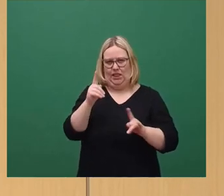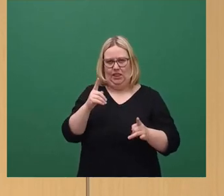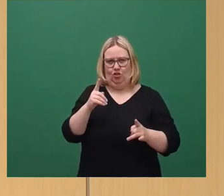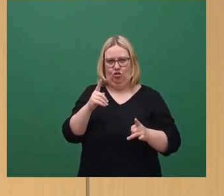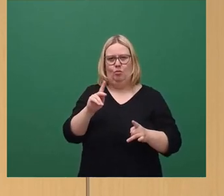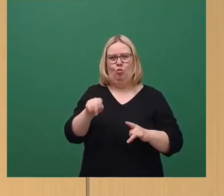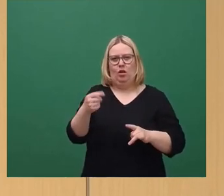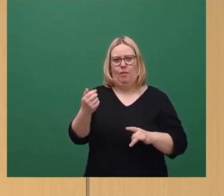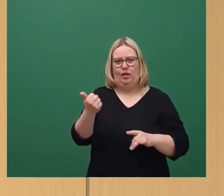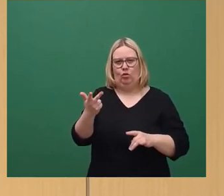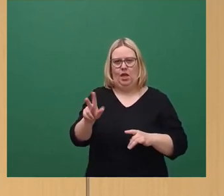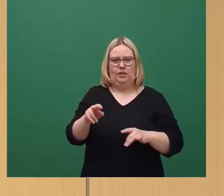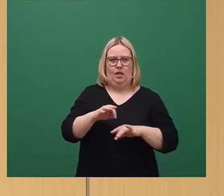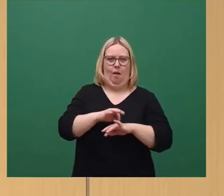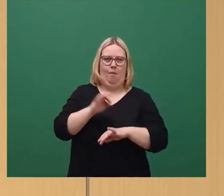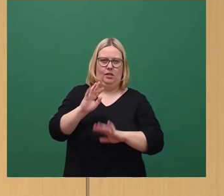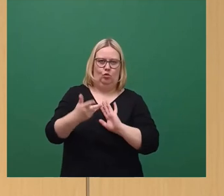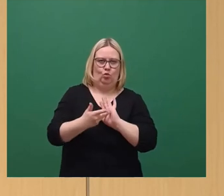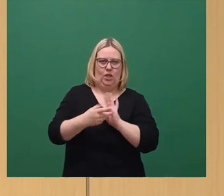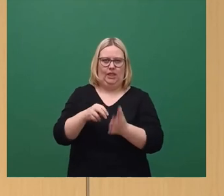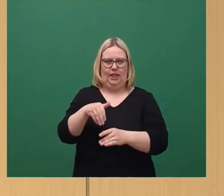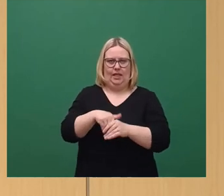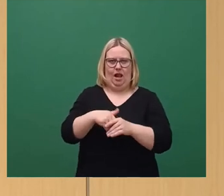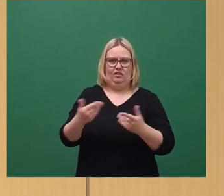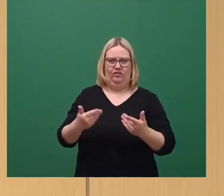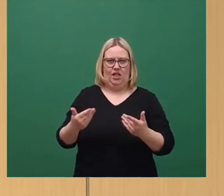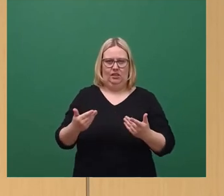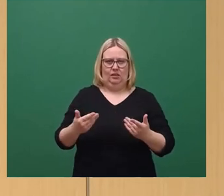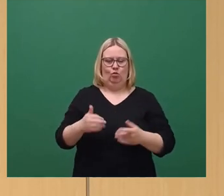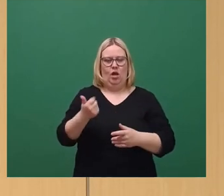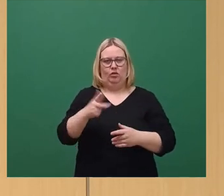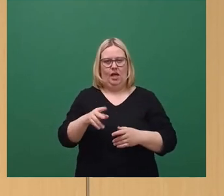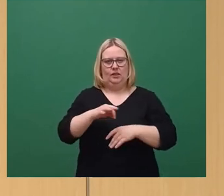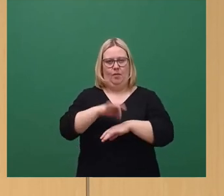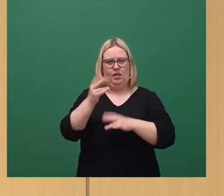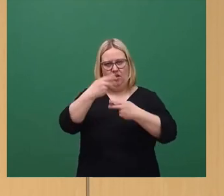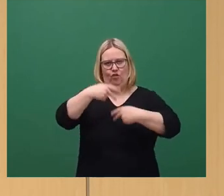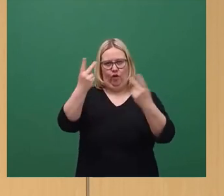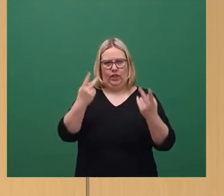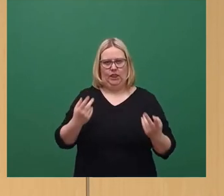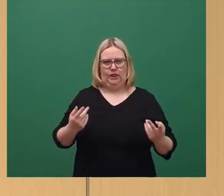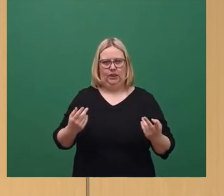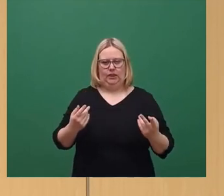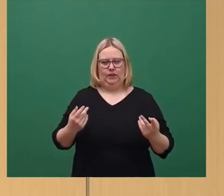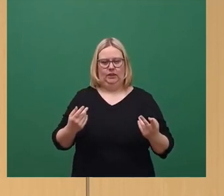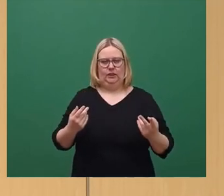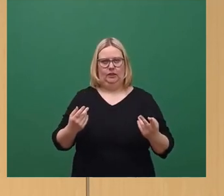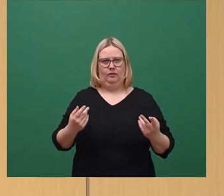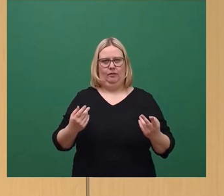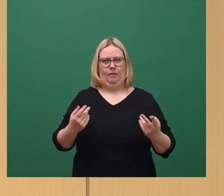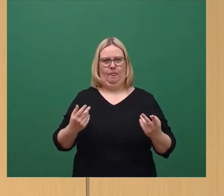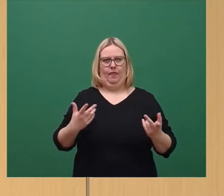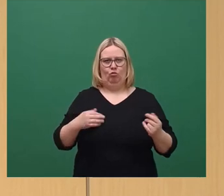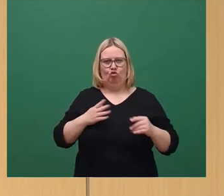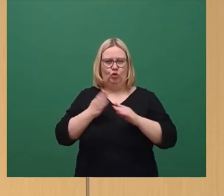31. März dann im Gutachten steht, was am 31. März veröffentlicht wird. Also ich denke mal, Sie haben weit in die Zukunft